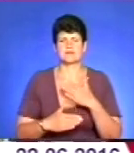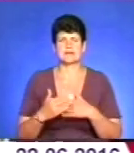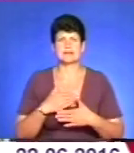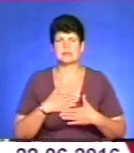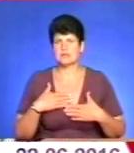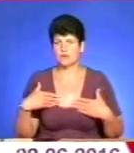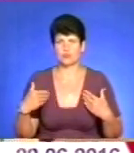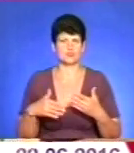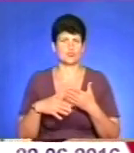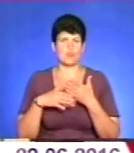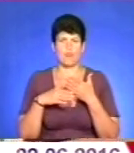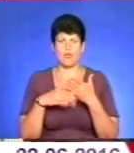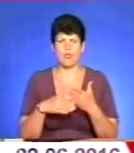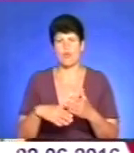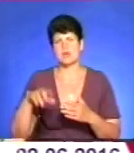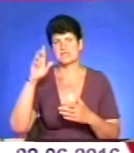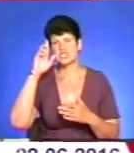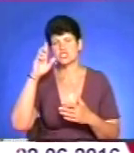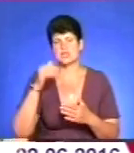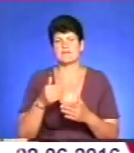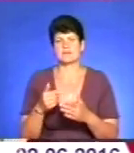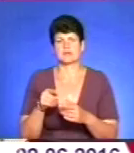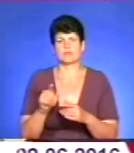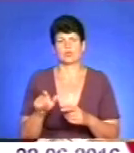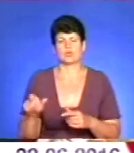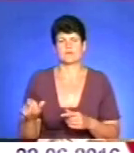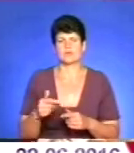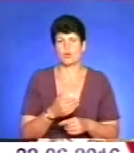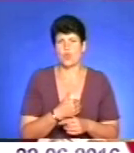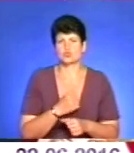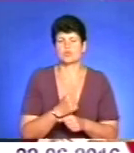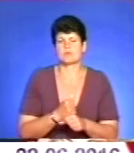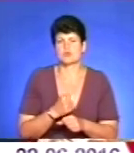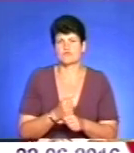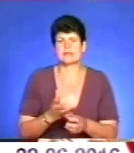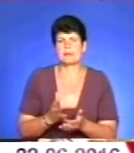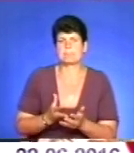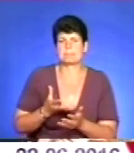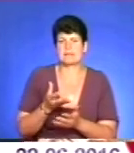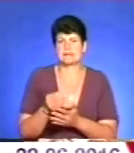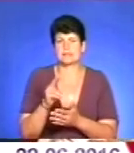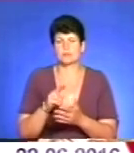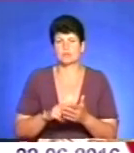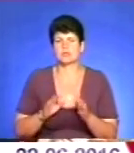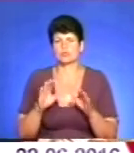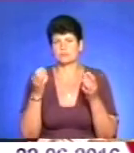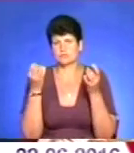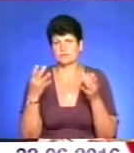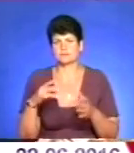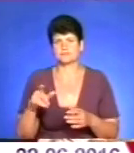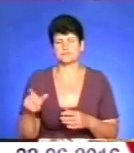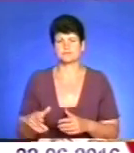хочуть допомоги держави від таким людям. Вони хочуть працювати, платити податки і бути як звичайні громадяни